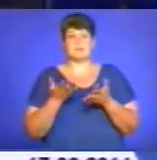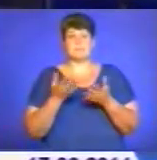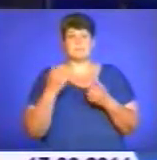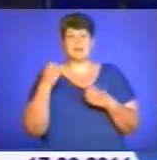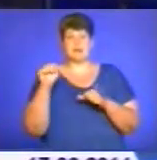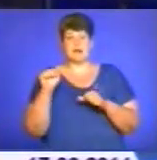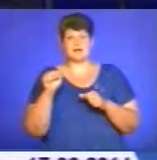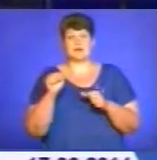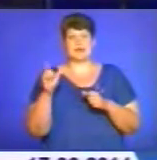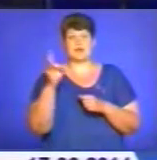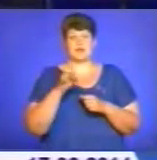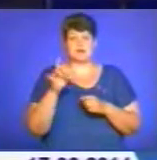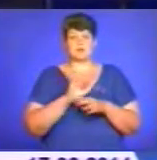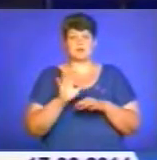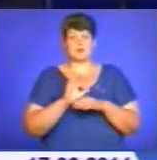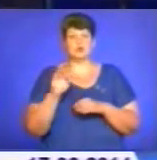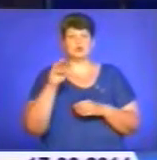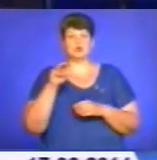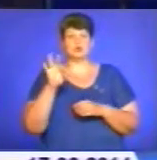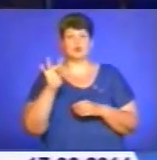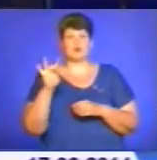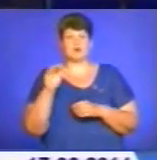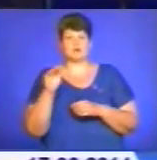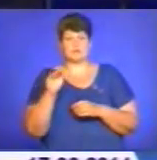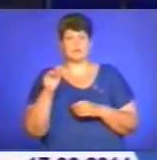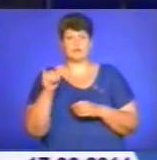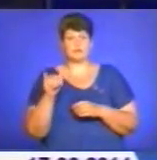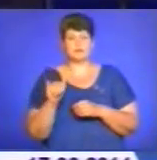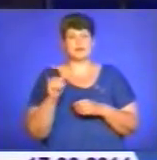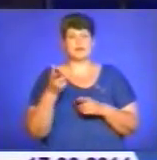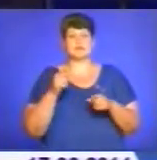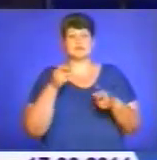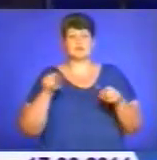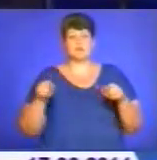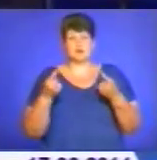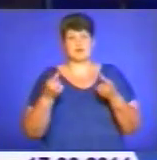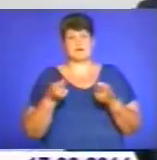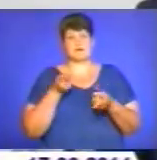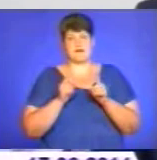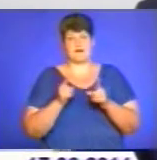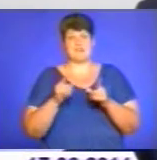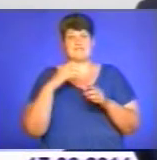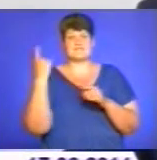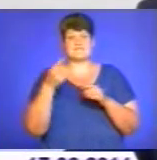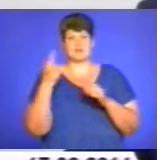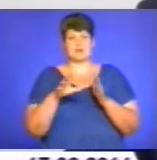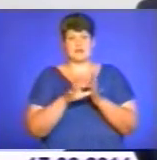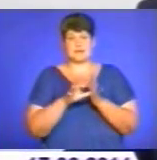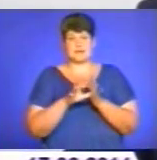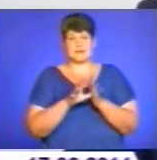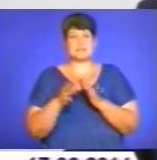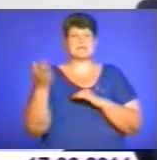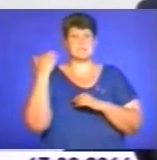регіональному виробнукові торфабрикетів, а й створення реальних об'єктів вітроенергетики. За минулий рік